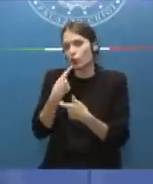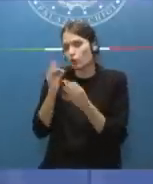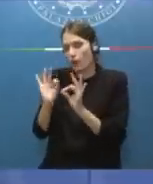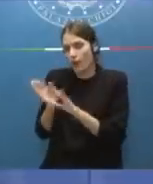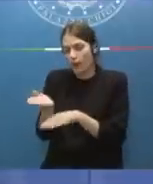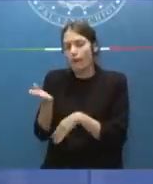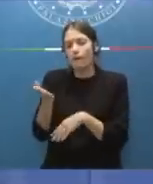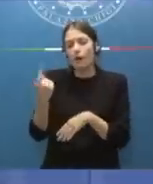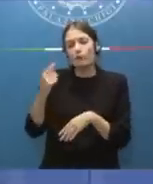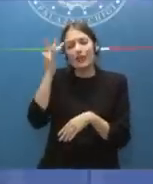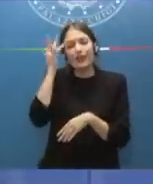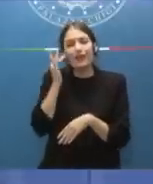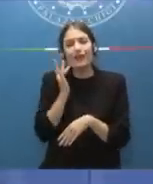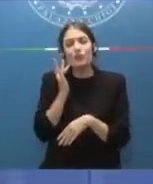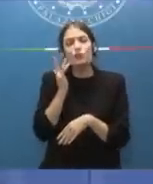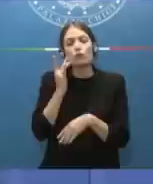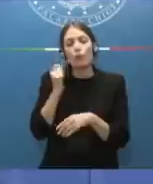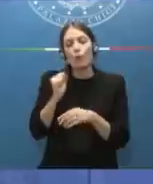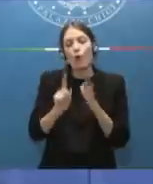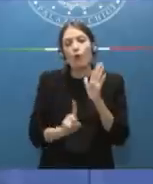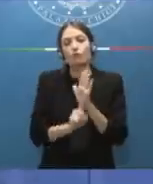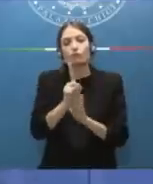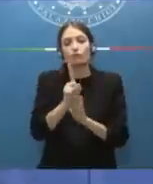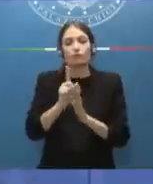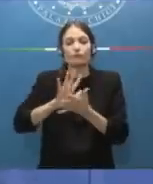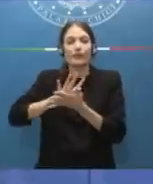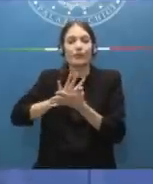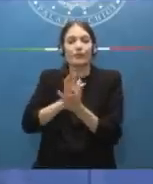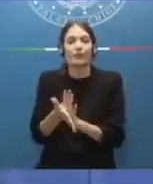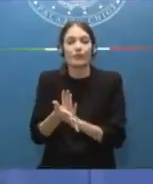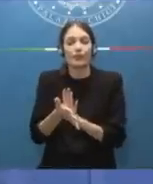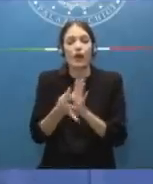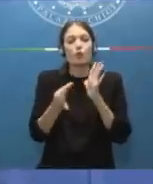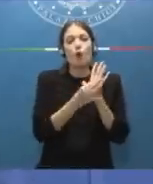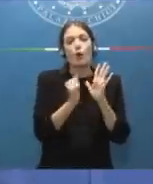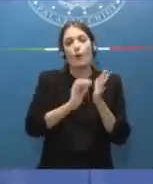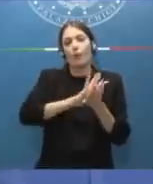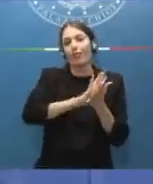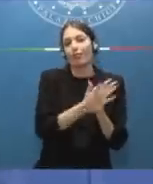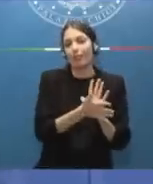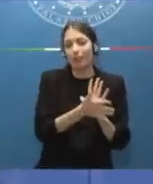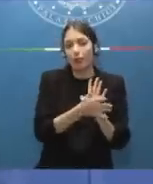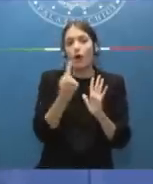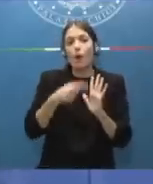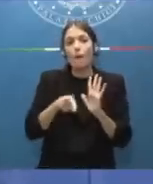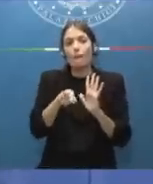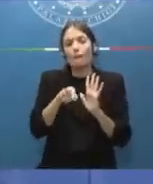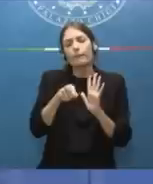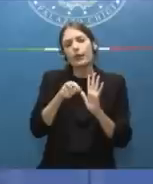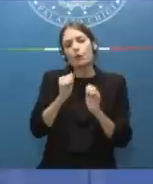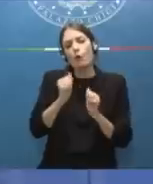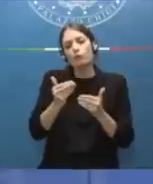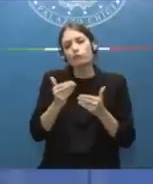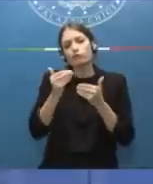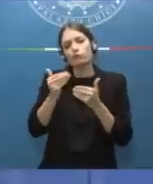diciamo, un effetto demolitorio della norma e rimandava, in buona sostanza, al